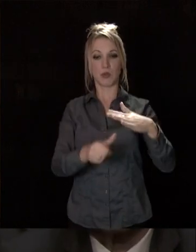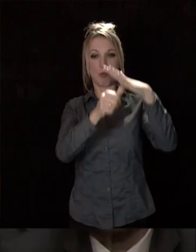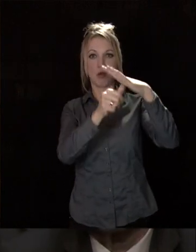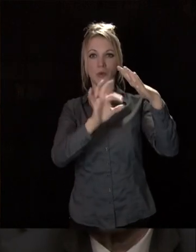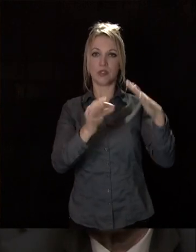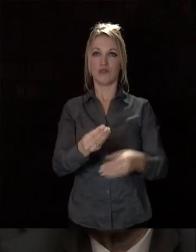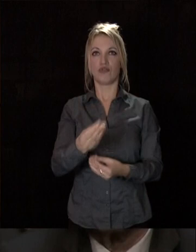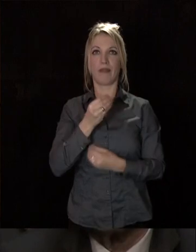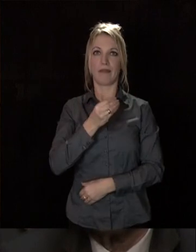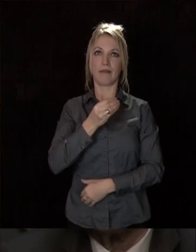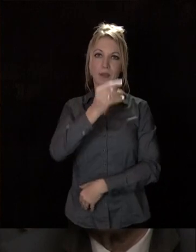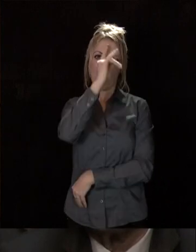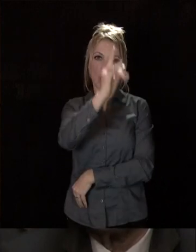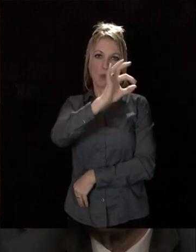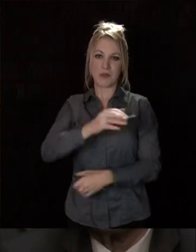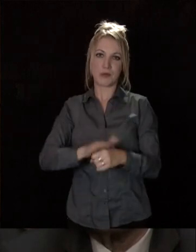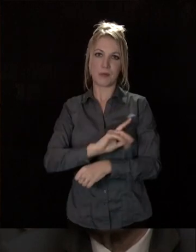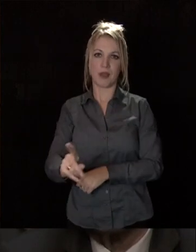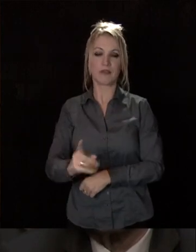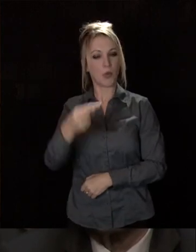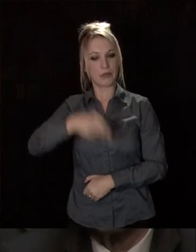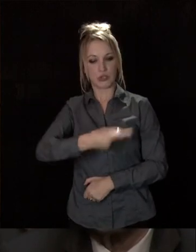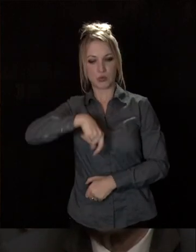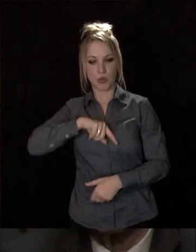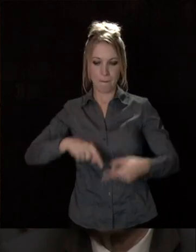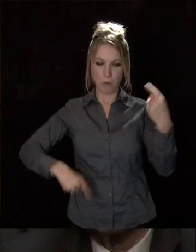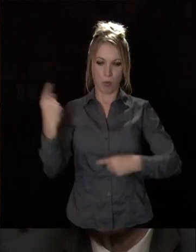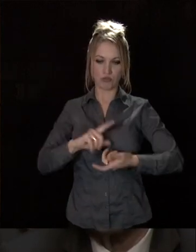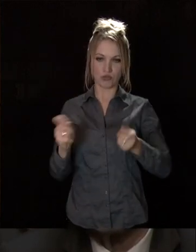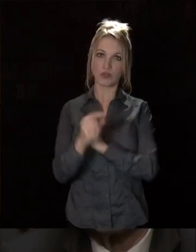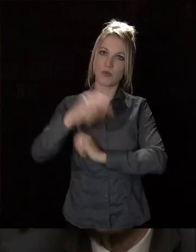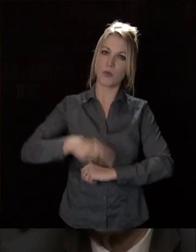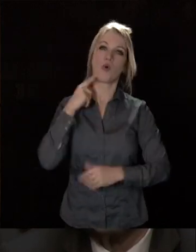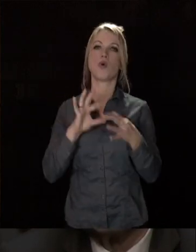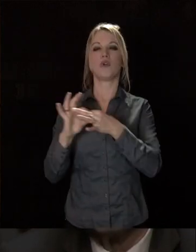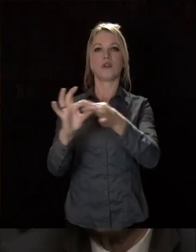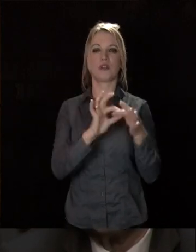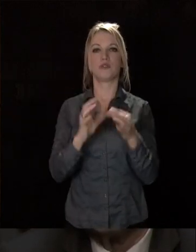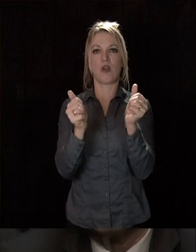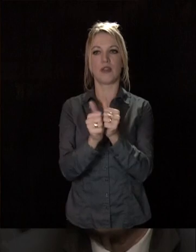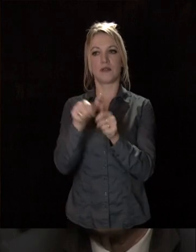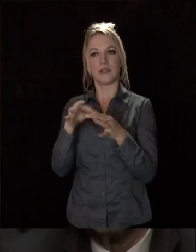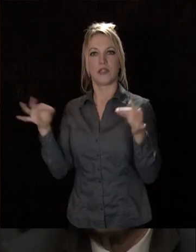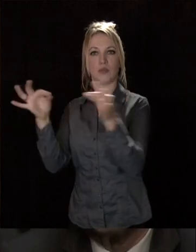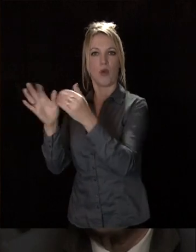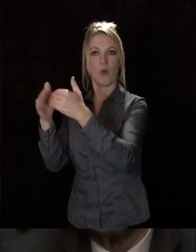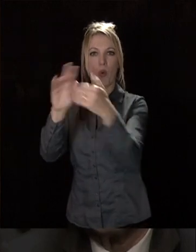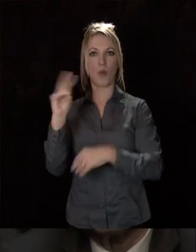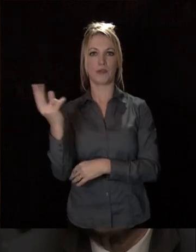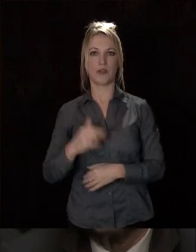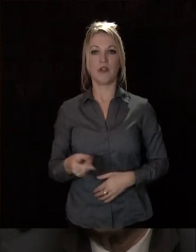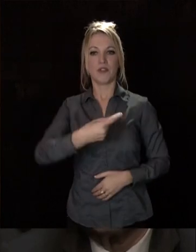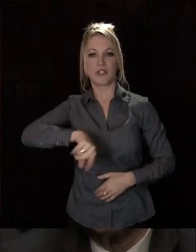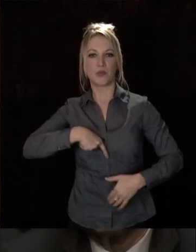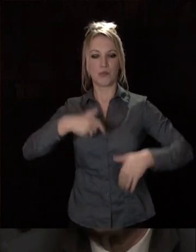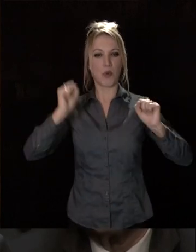nous honore, ça ne se suffit pas, mais il nous oblige, il nous oblige à nous transformer dans les relations avec les autres territoires. Nous ne pouvons donc rester